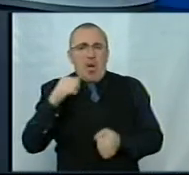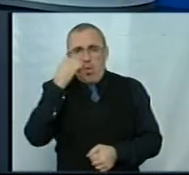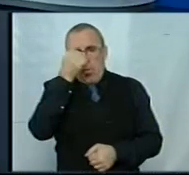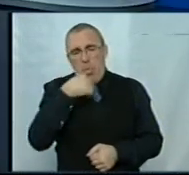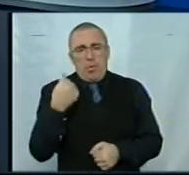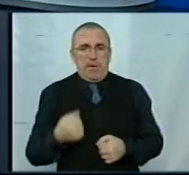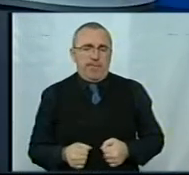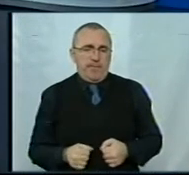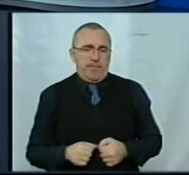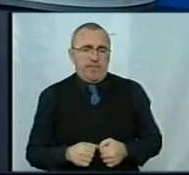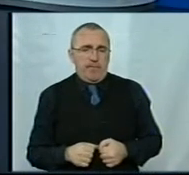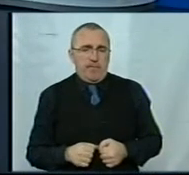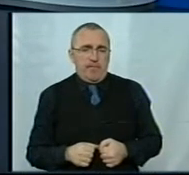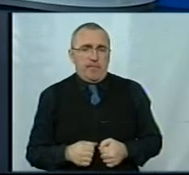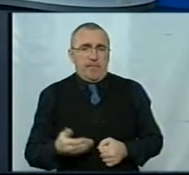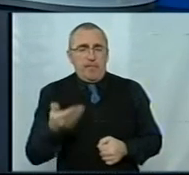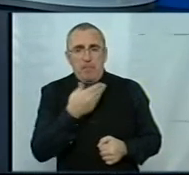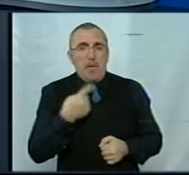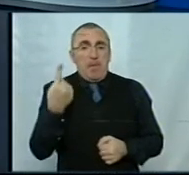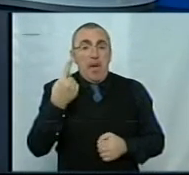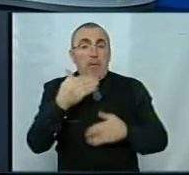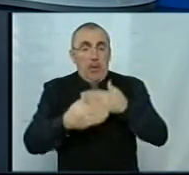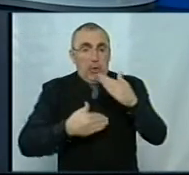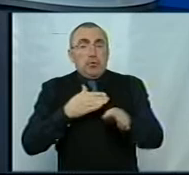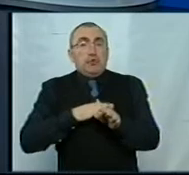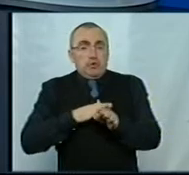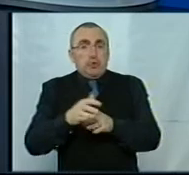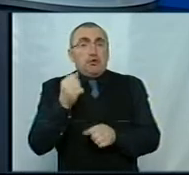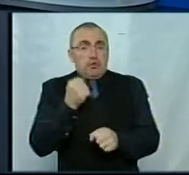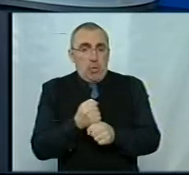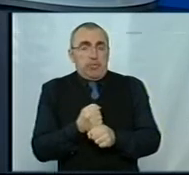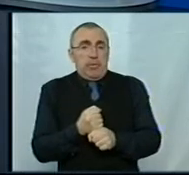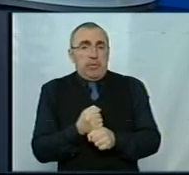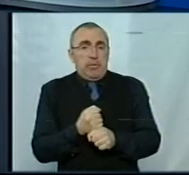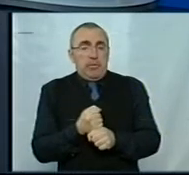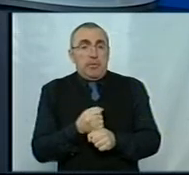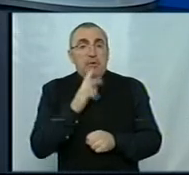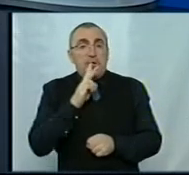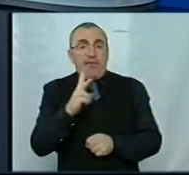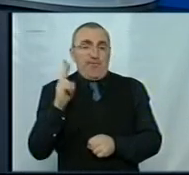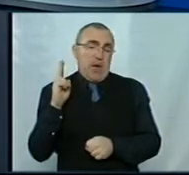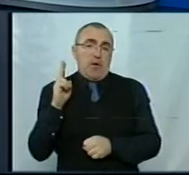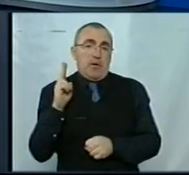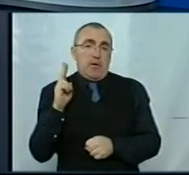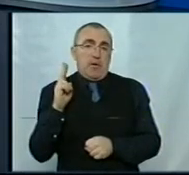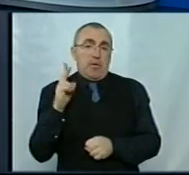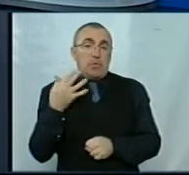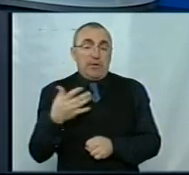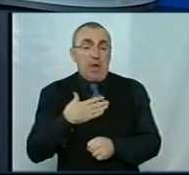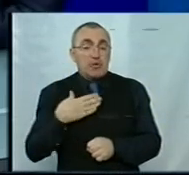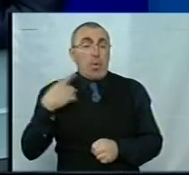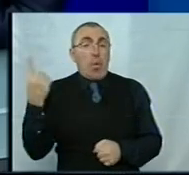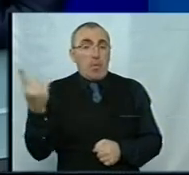думаю. Про що? Перші кроки ми зробили вже 2 роки тому. А скільки в нашій